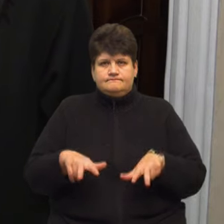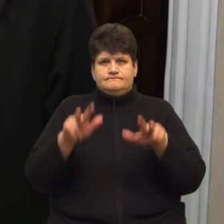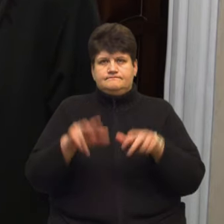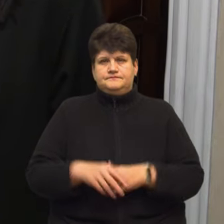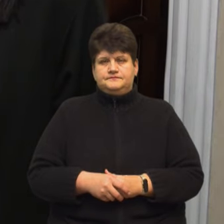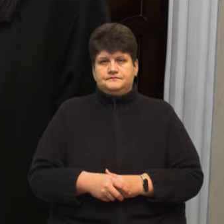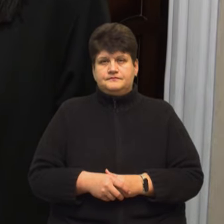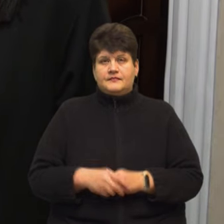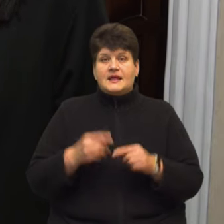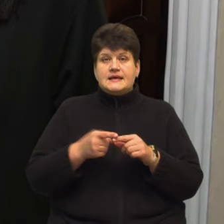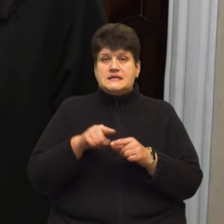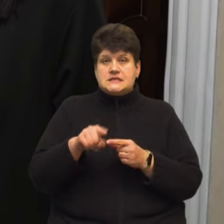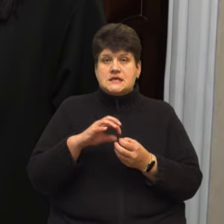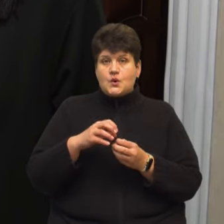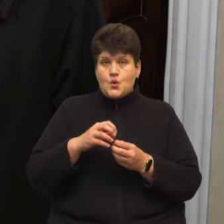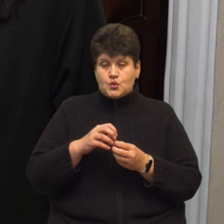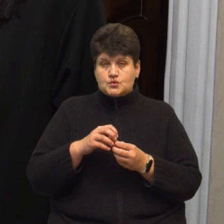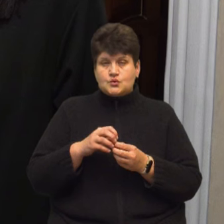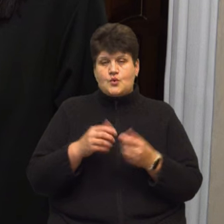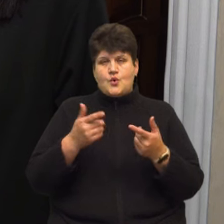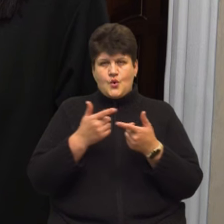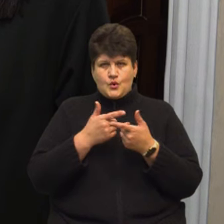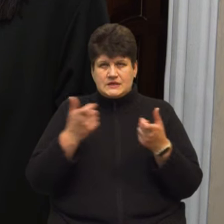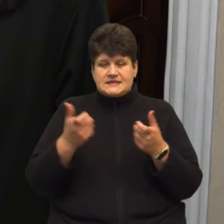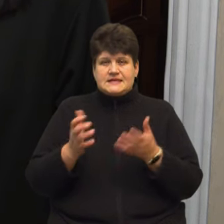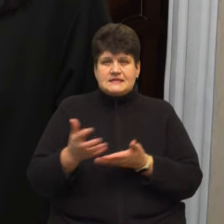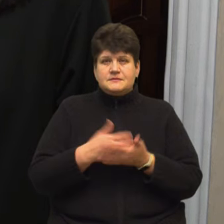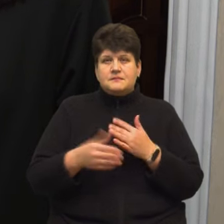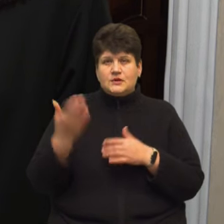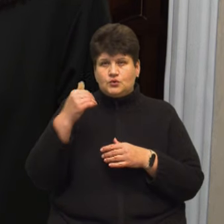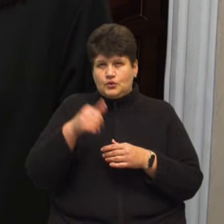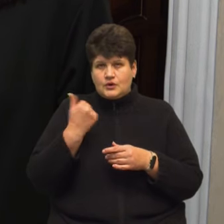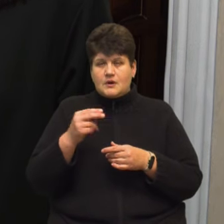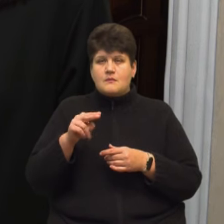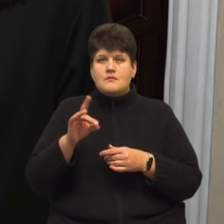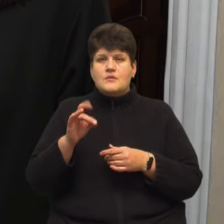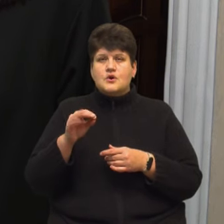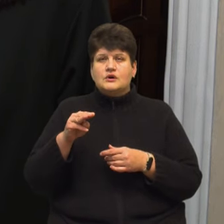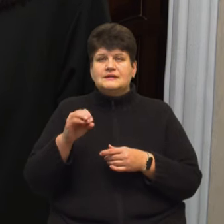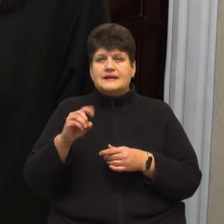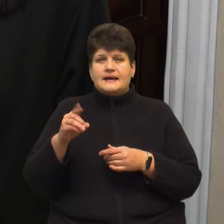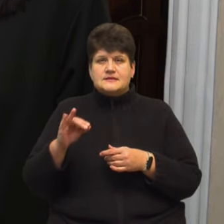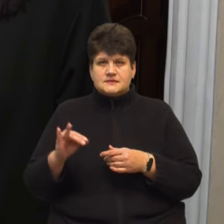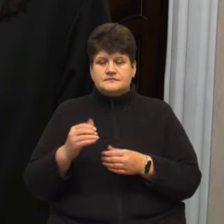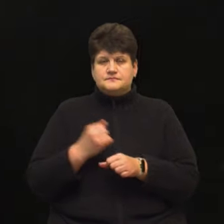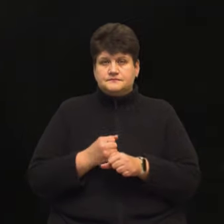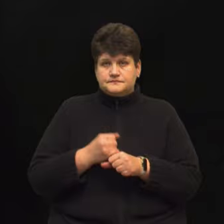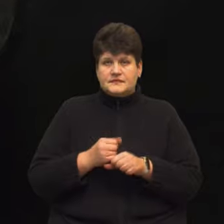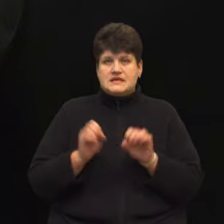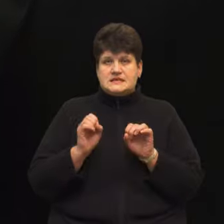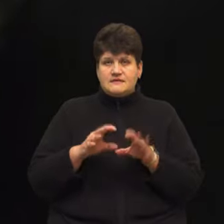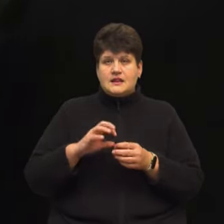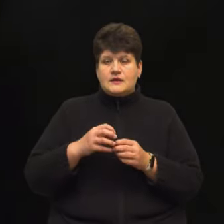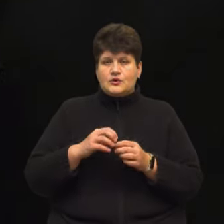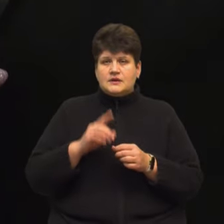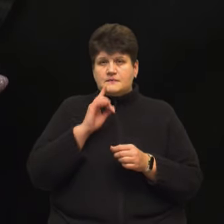Ці корочки оголосили збір минулого року, це було на протезування. Тобто здавали корочки на